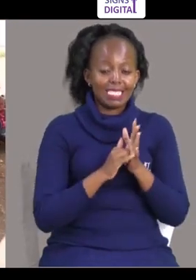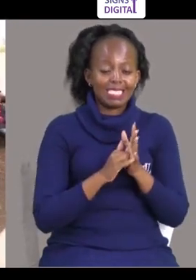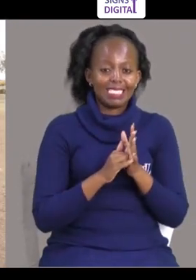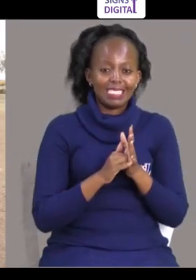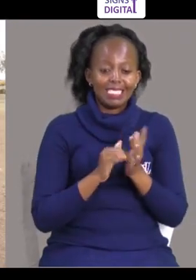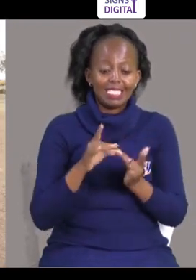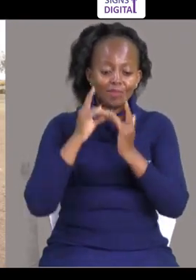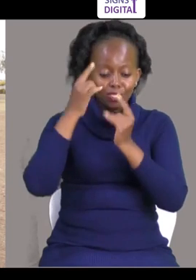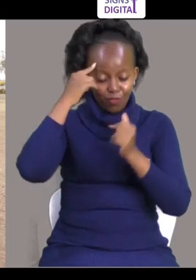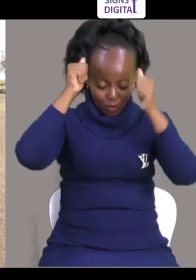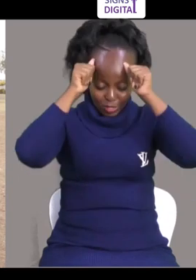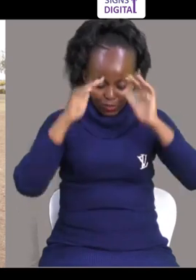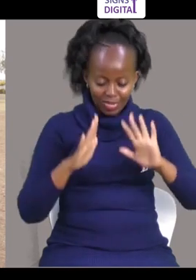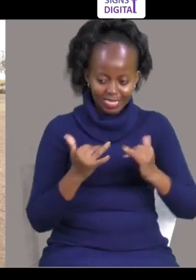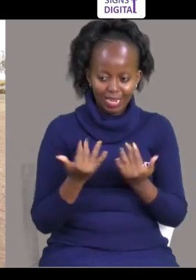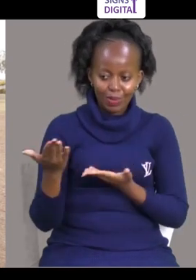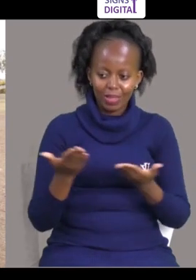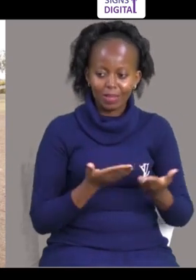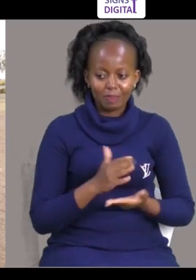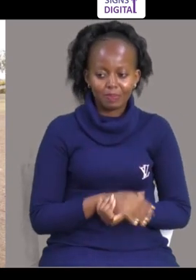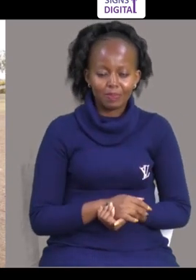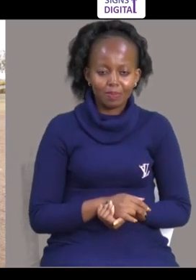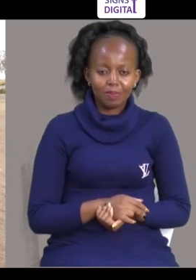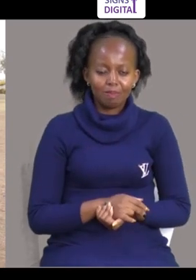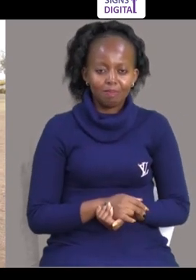Iyo ndo tafauti ya wasomi, karibu